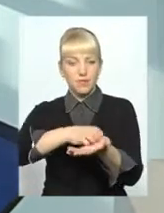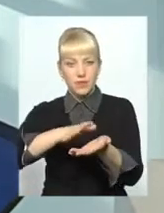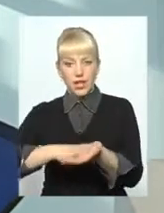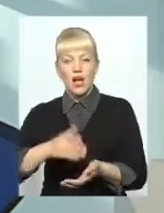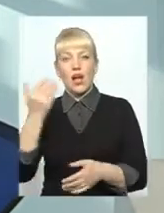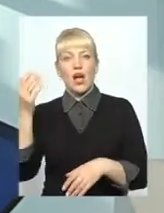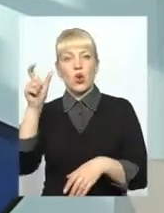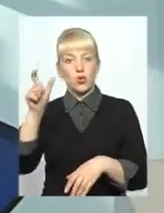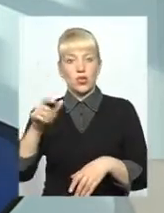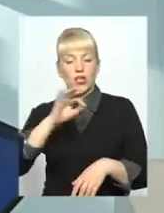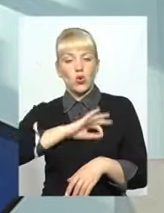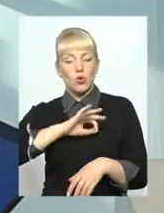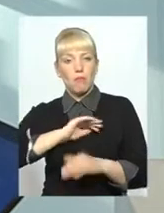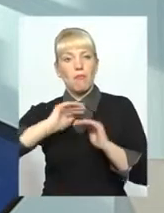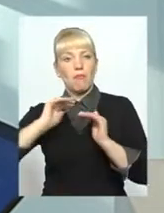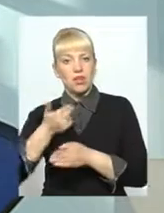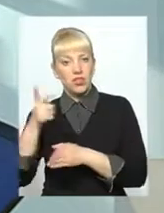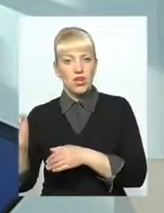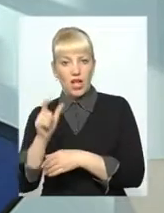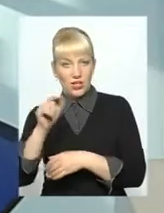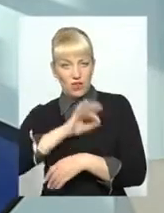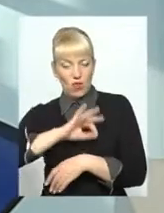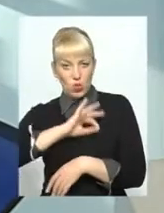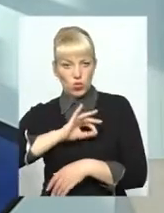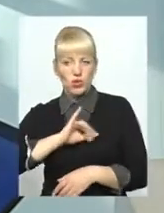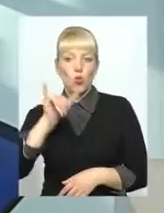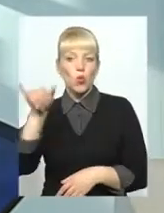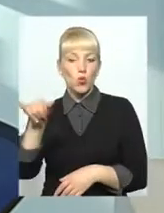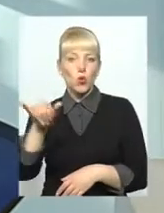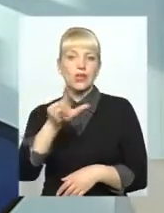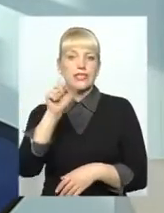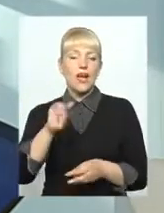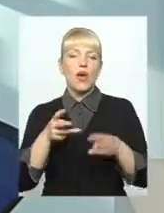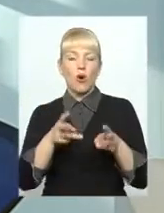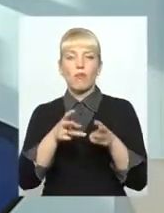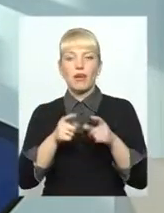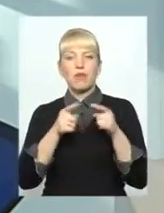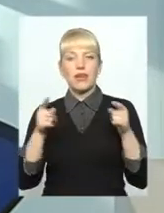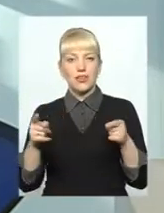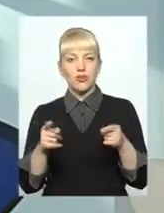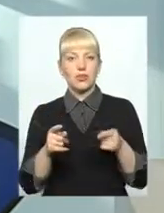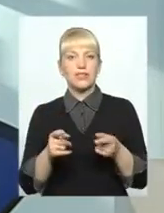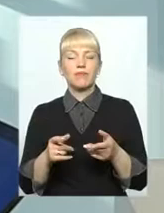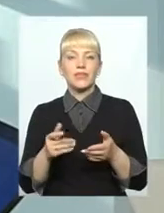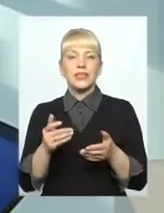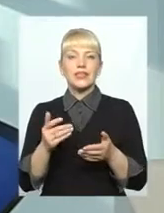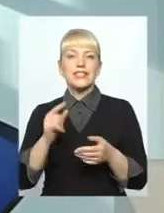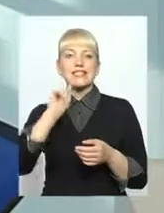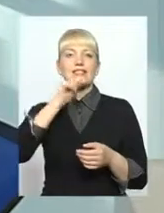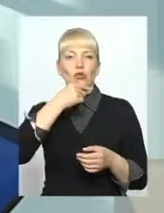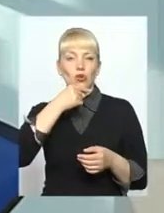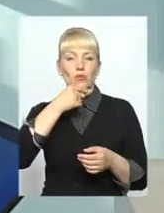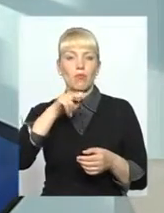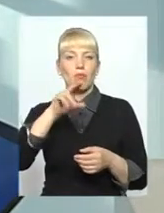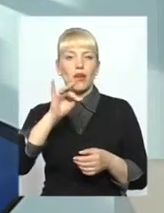споживав менший обсяг газу. В нього за опалювальний період накопилася значна сума переплати.